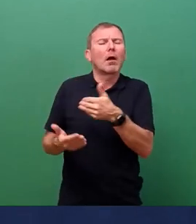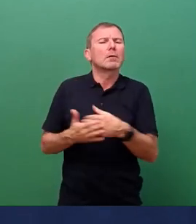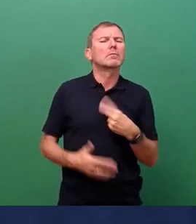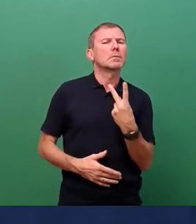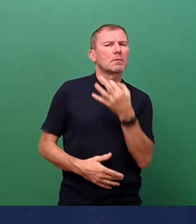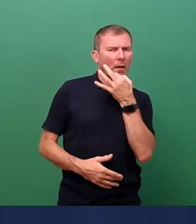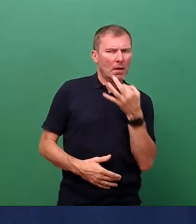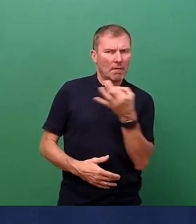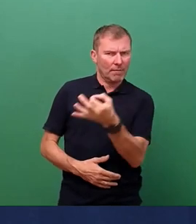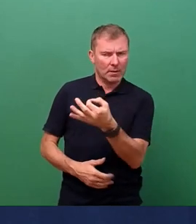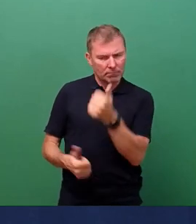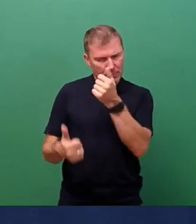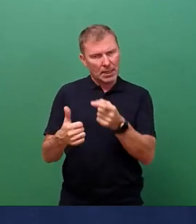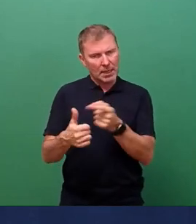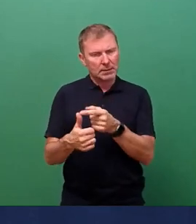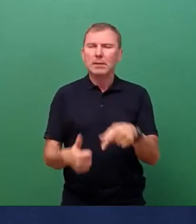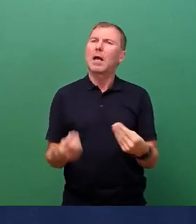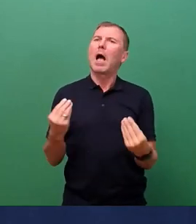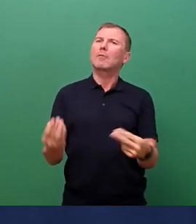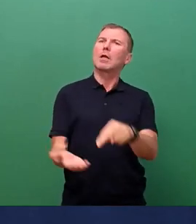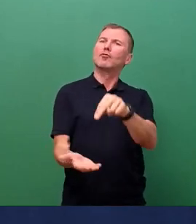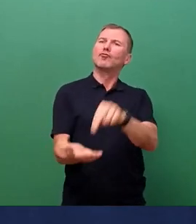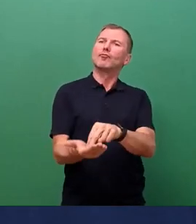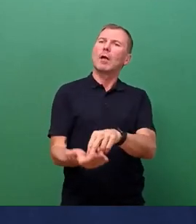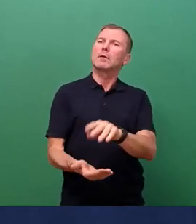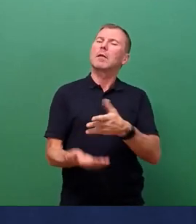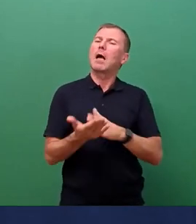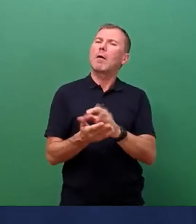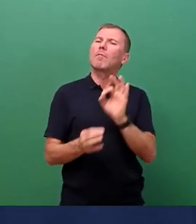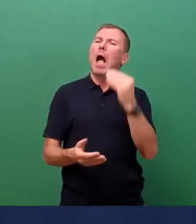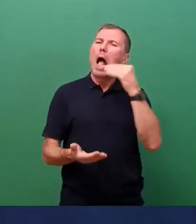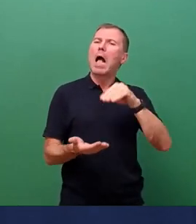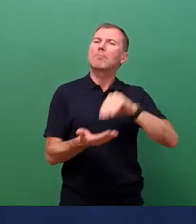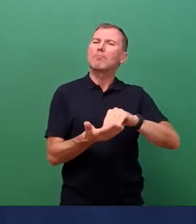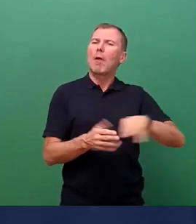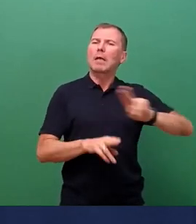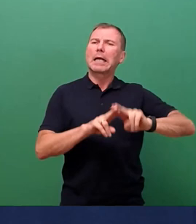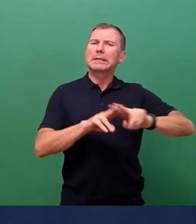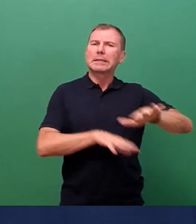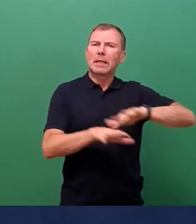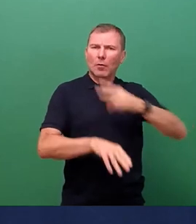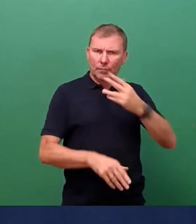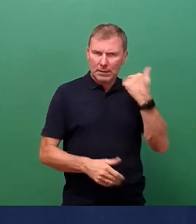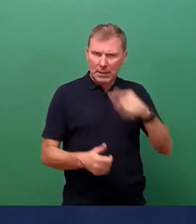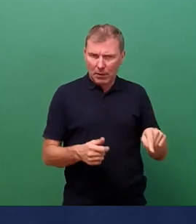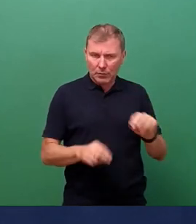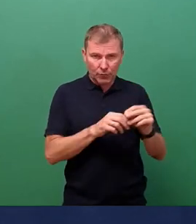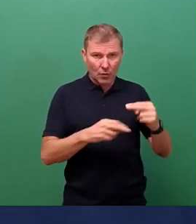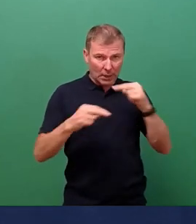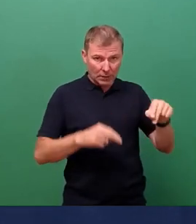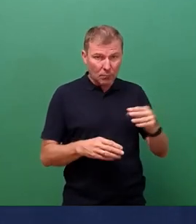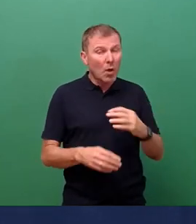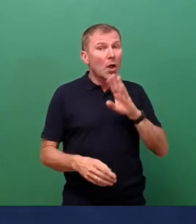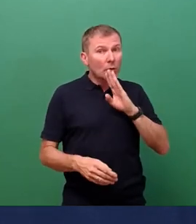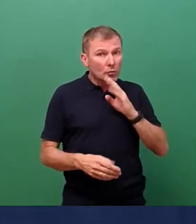Frage 1. Wie ist der aktuelle Stand in den Planungen der Altmarktsanierung zu den Ausweichflächen für Gastronomen? Und werden den Gastronomen ausreichend Ausweichflächen zur Verfügung